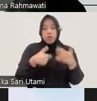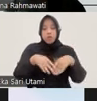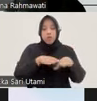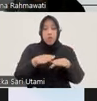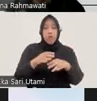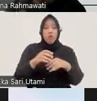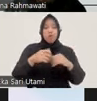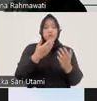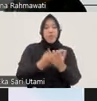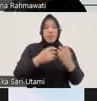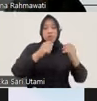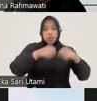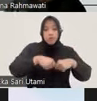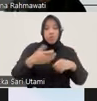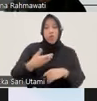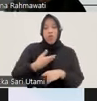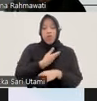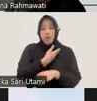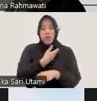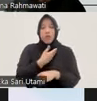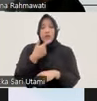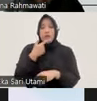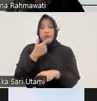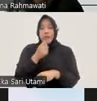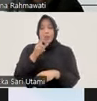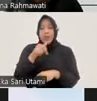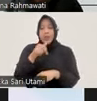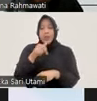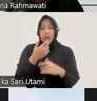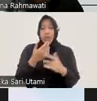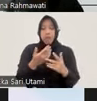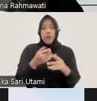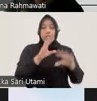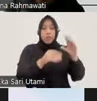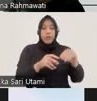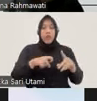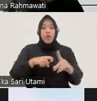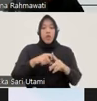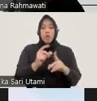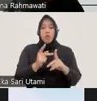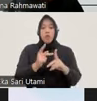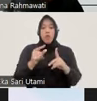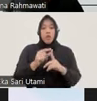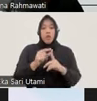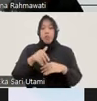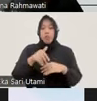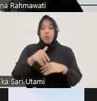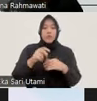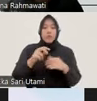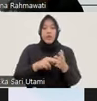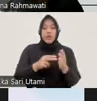lalu kemudian ini aspek yang paling kami tekankan di rumusan RQH ya semua proses ini harus bisa